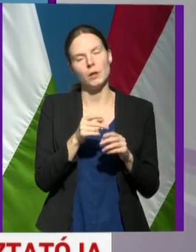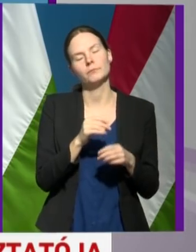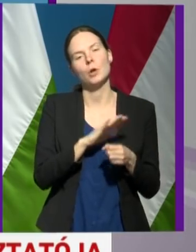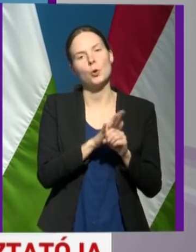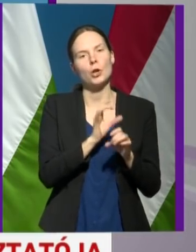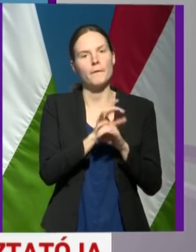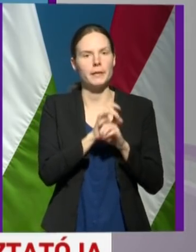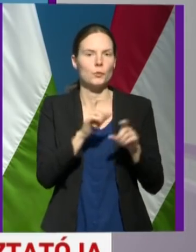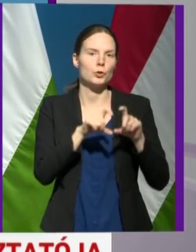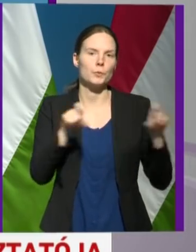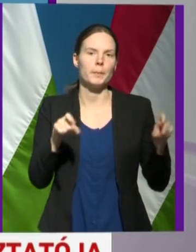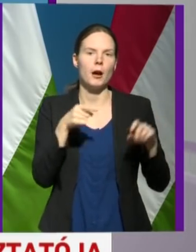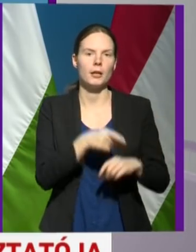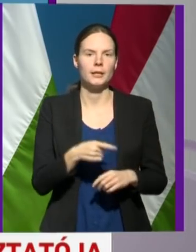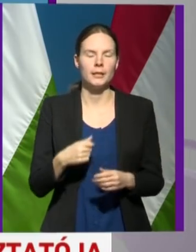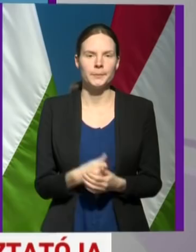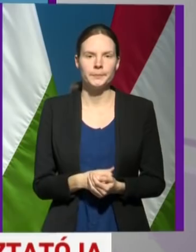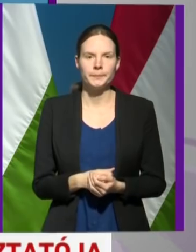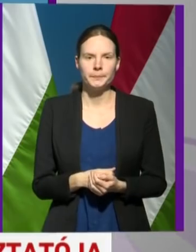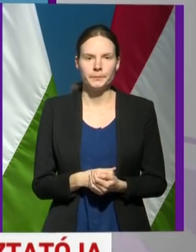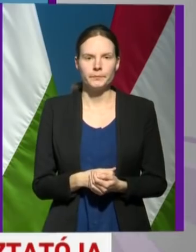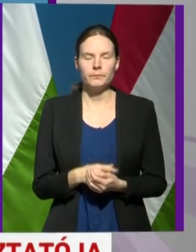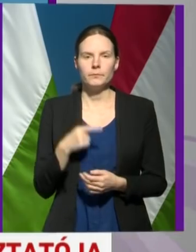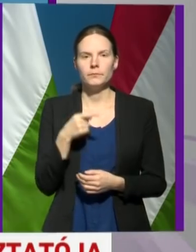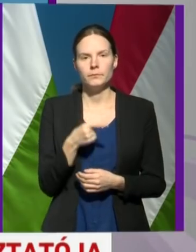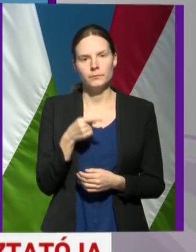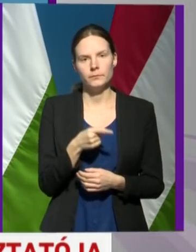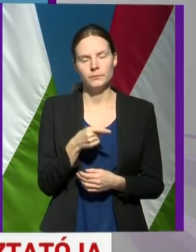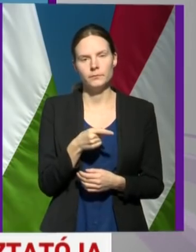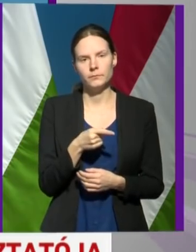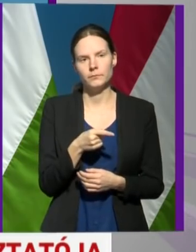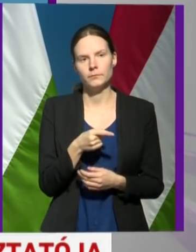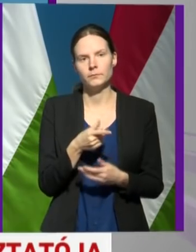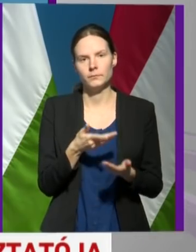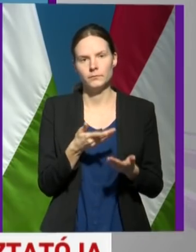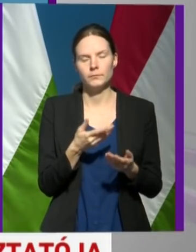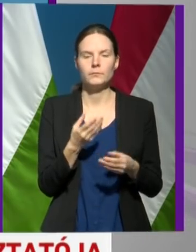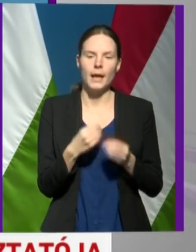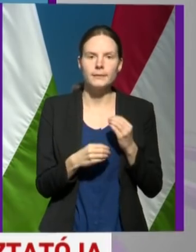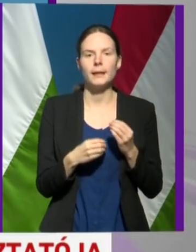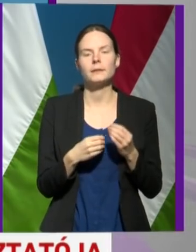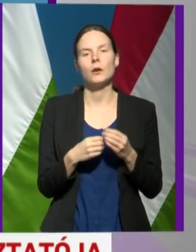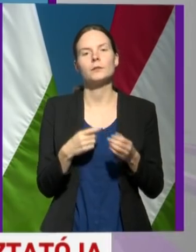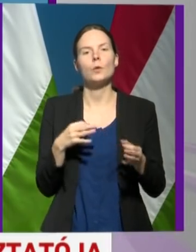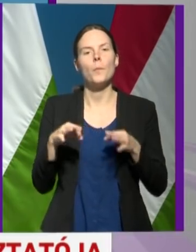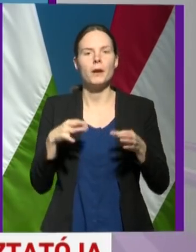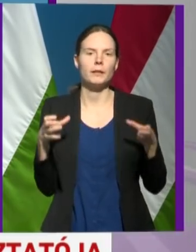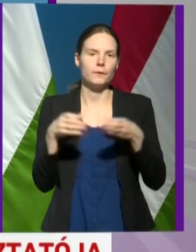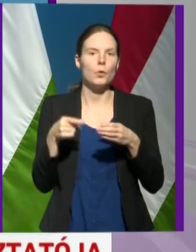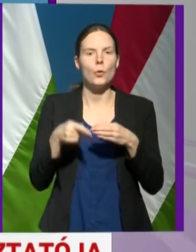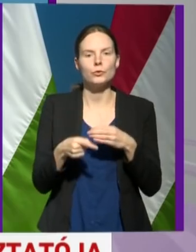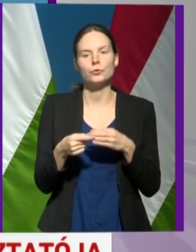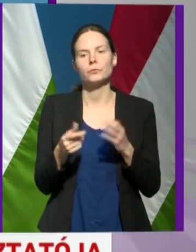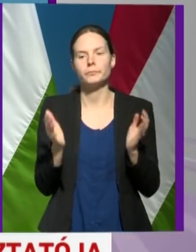járványal kapcsolatosan. Ennek folyamányaként az operatív törzs elkezdte